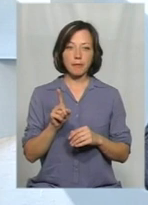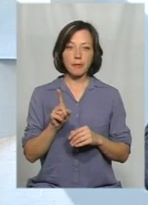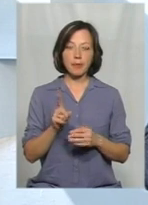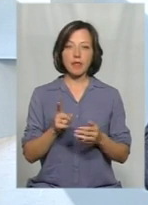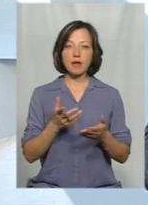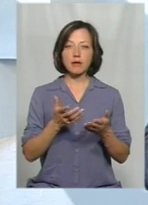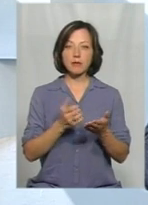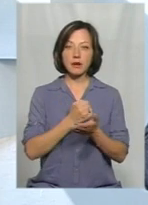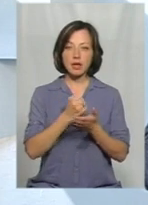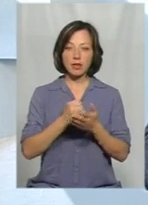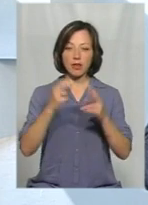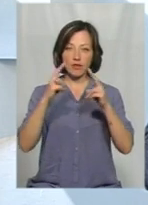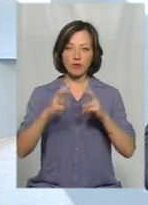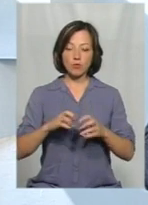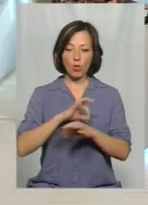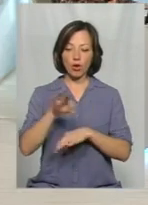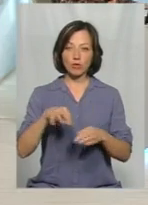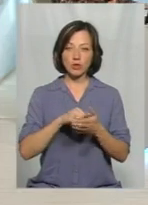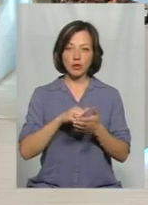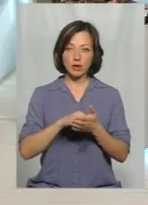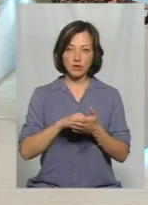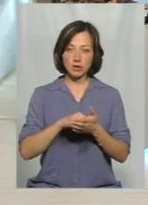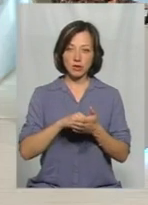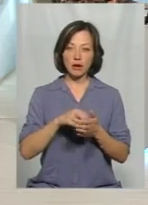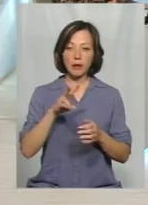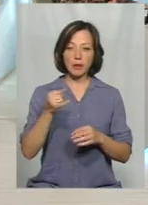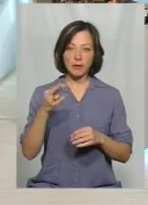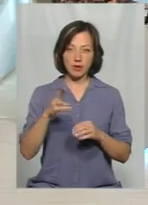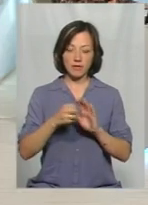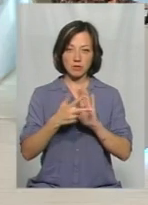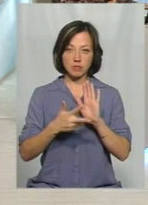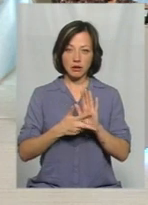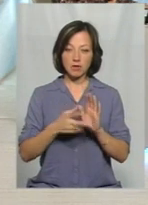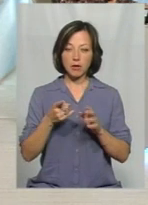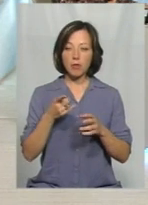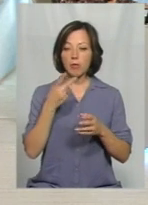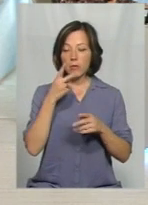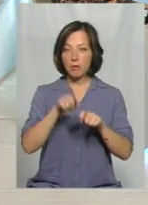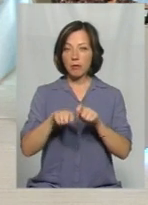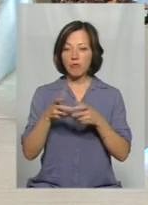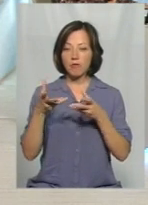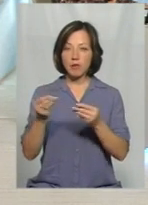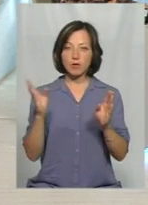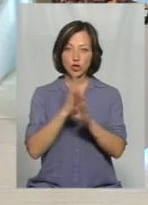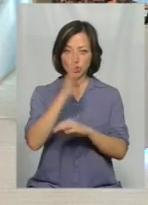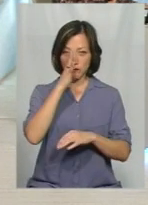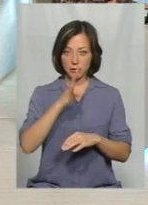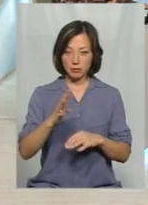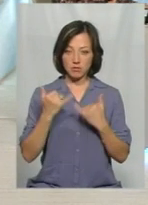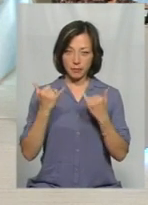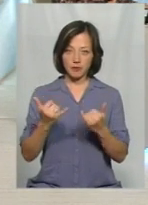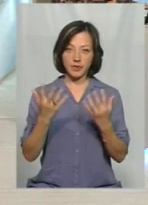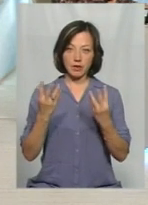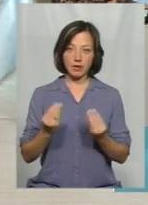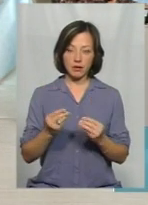документації 15 липня 2018 року, виконання заходів щодо проведення оцінки впливу на довкілля 4 місяці з